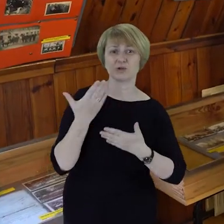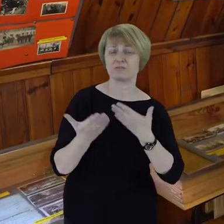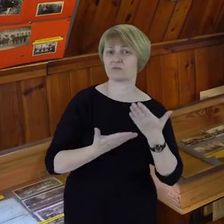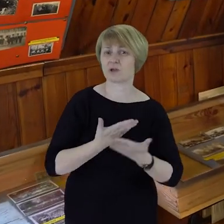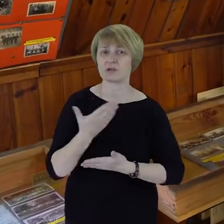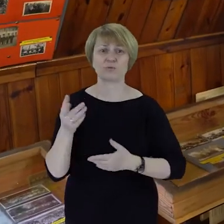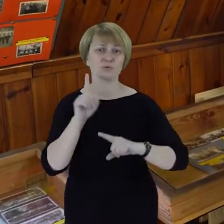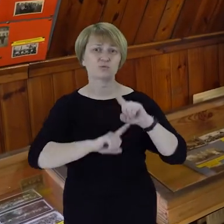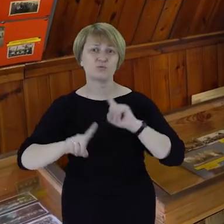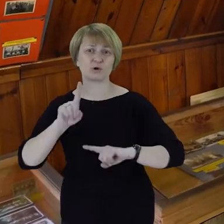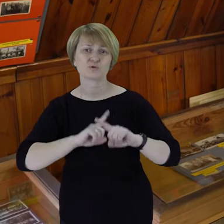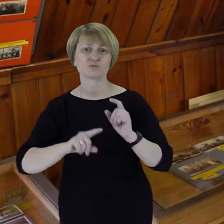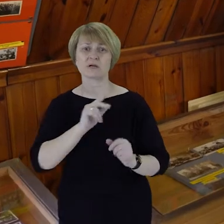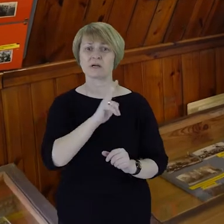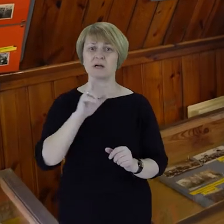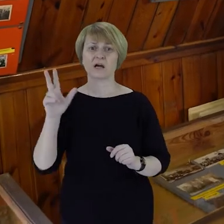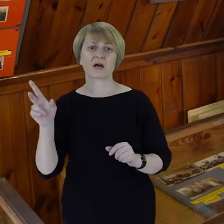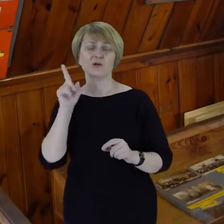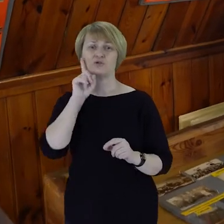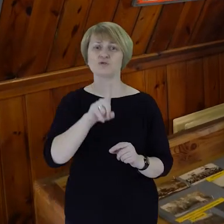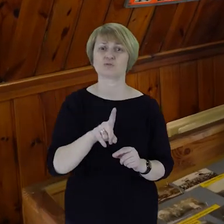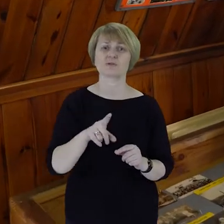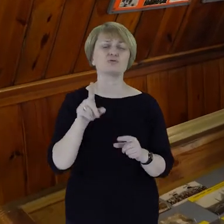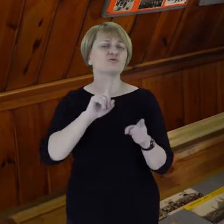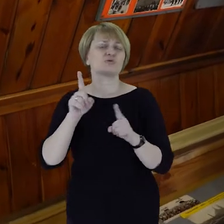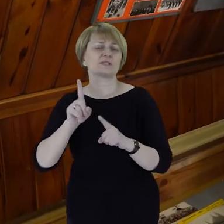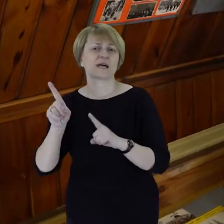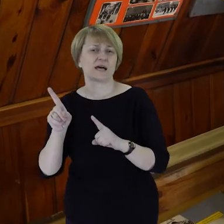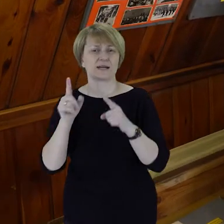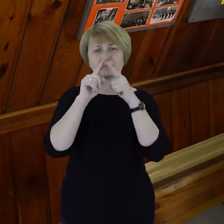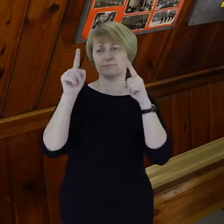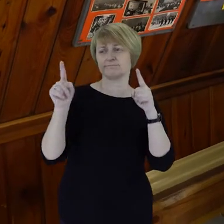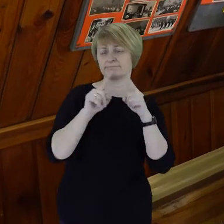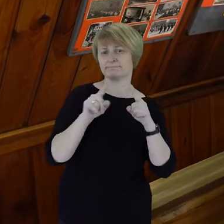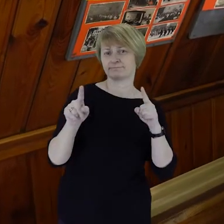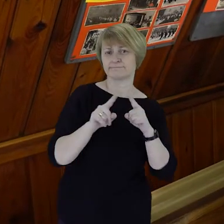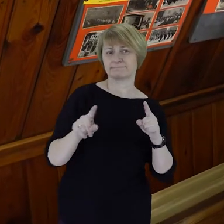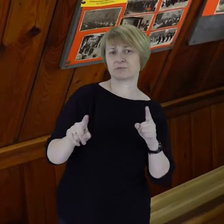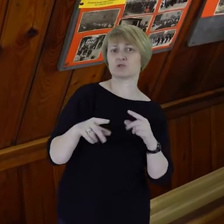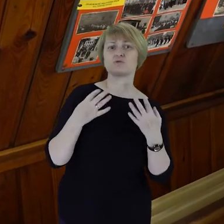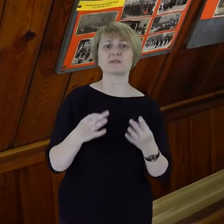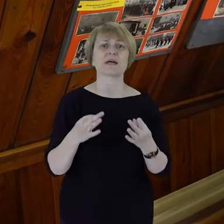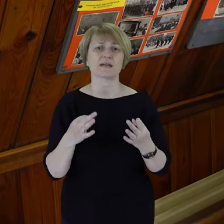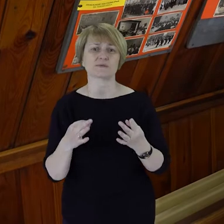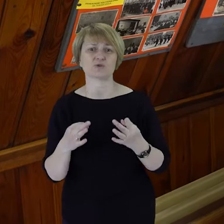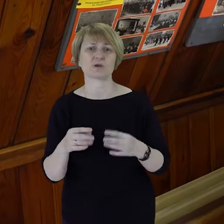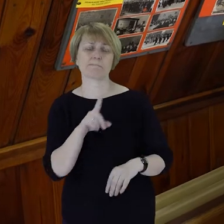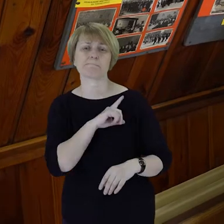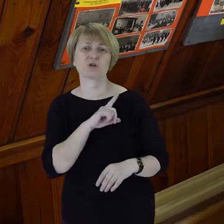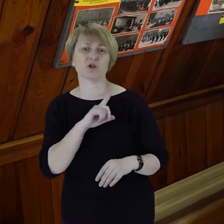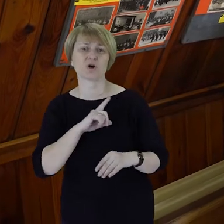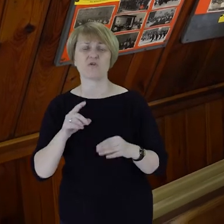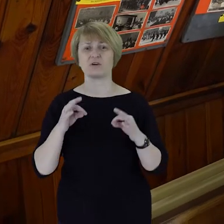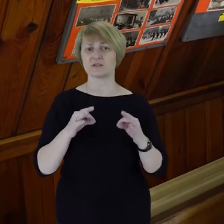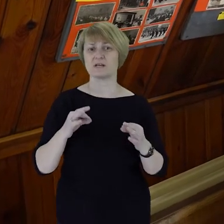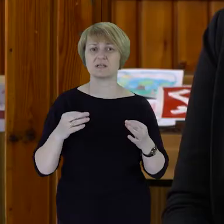co ona tak naprawdę oznacza, jak moglibyśmy ją właśnie współcześnie kultywować, jak ją przenieść teraz